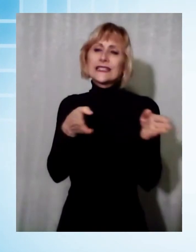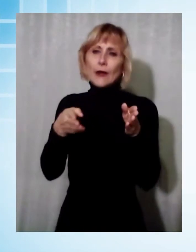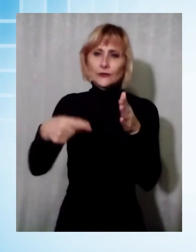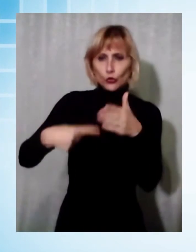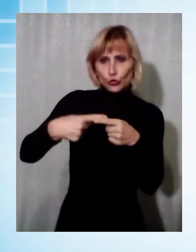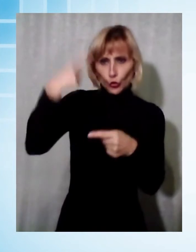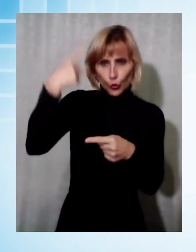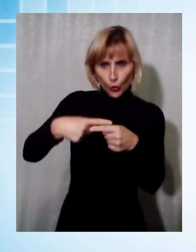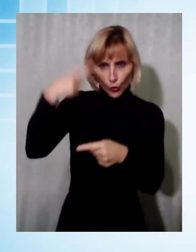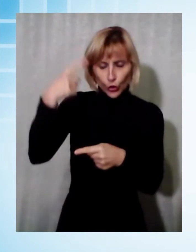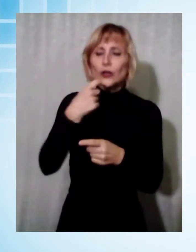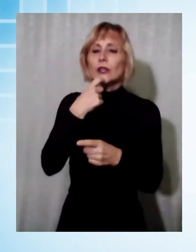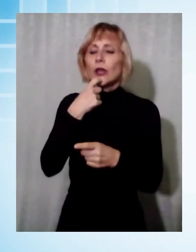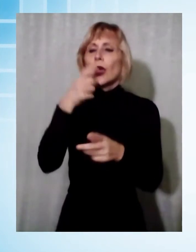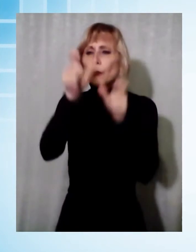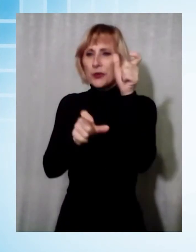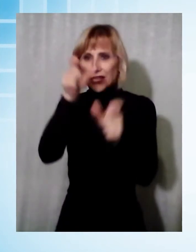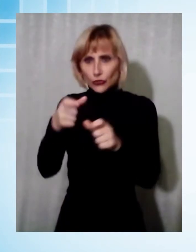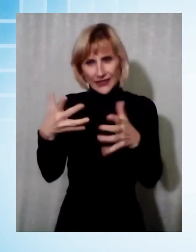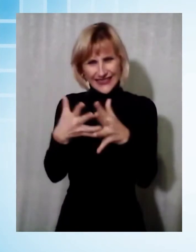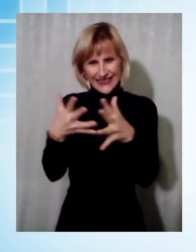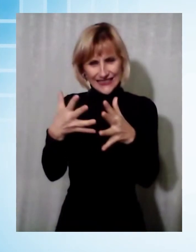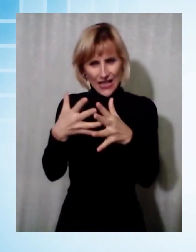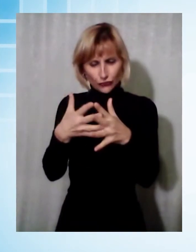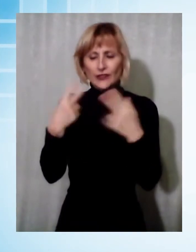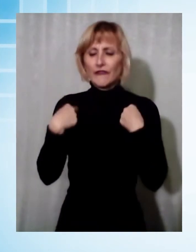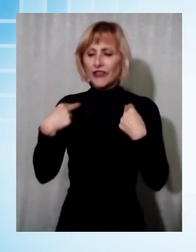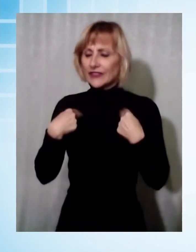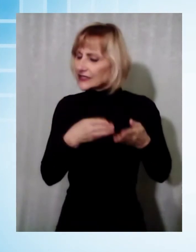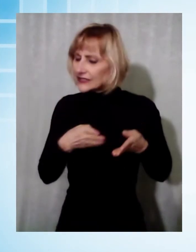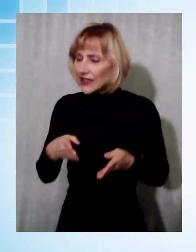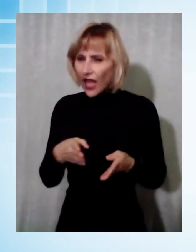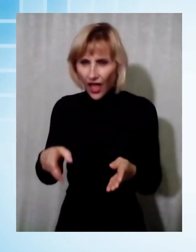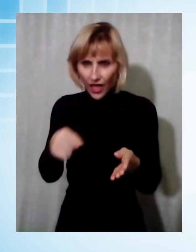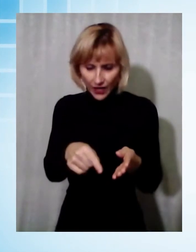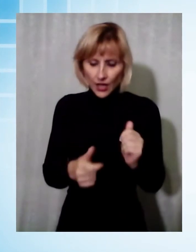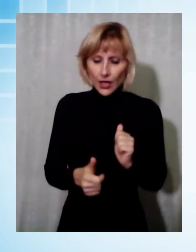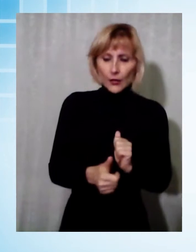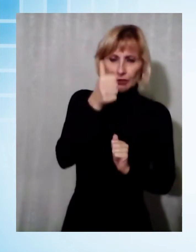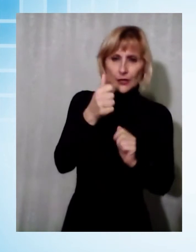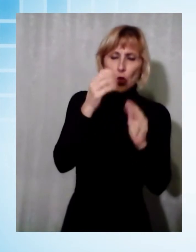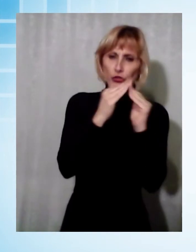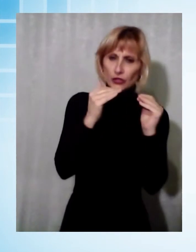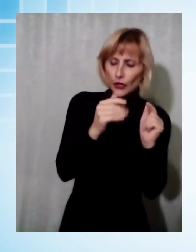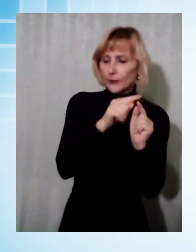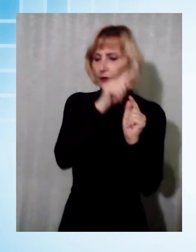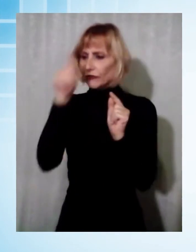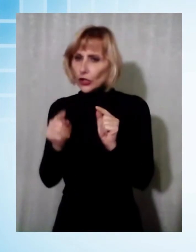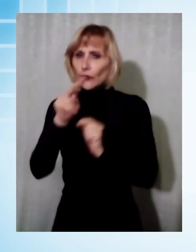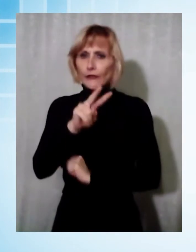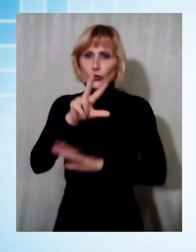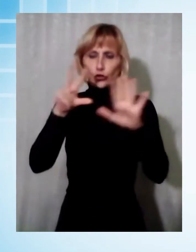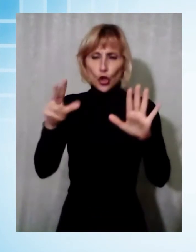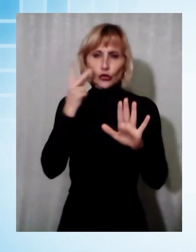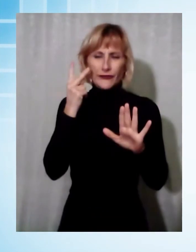che vivono per strada nel comune di Lucca. Dal 1 dicembre al 28 febbraio ogni notte circa 60